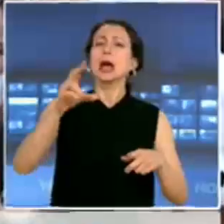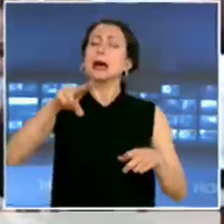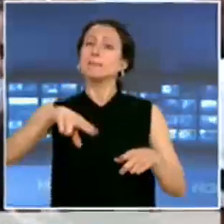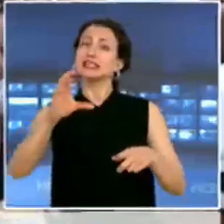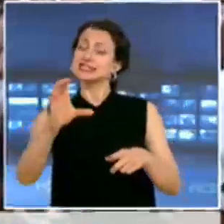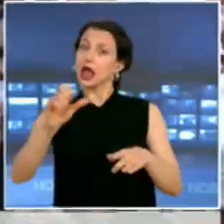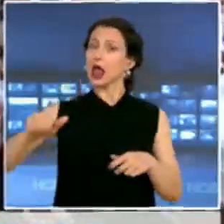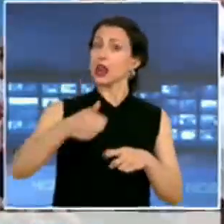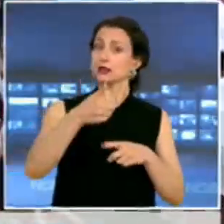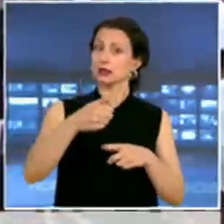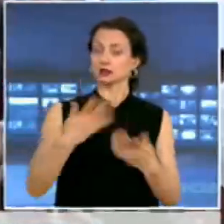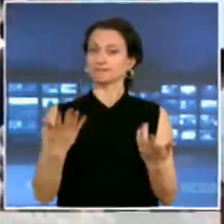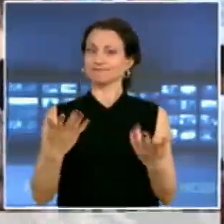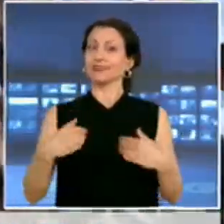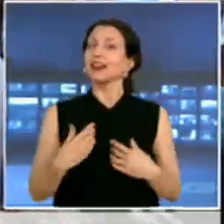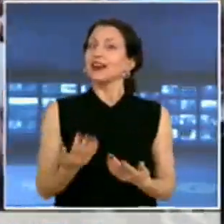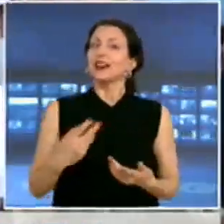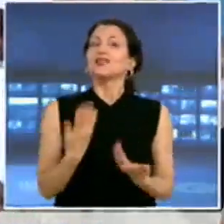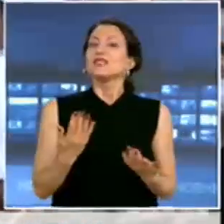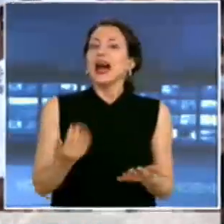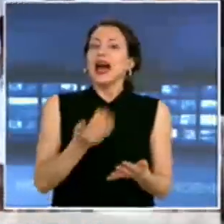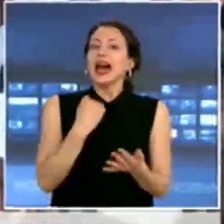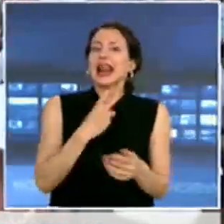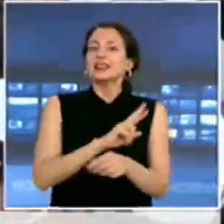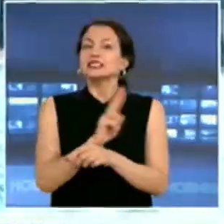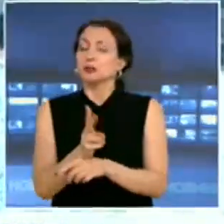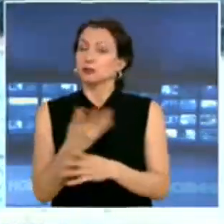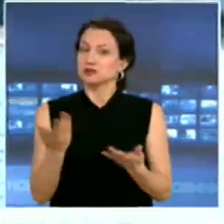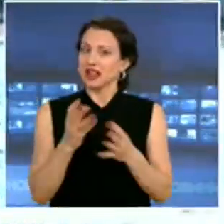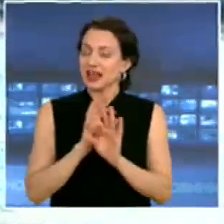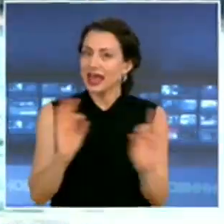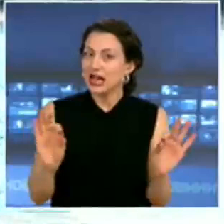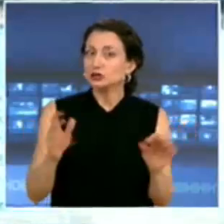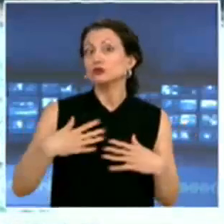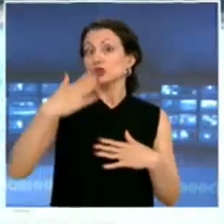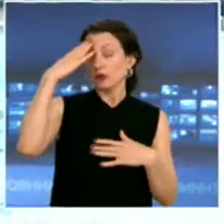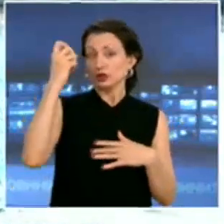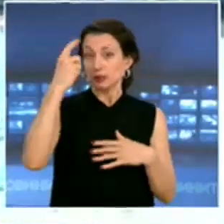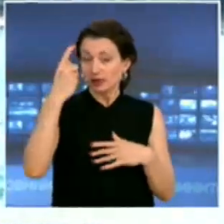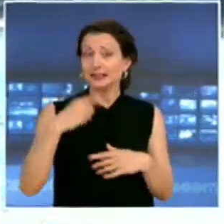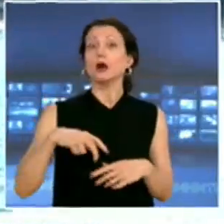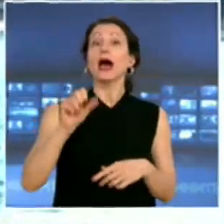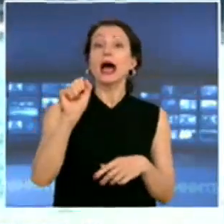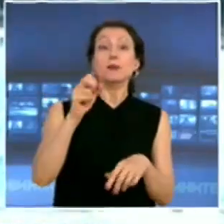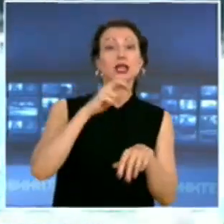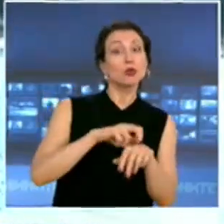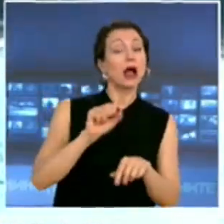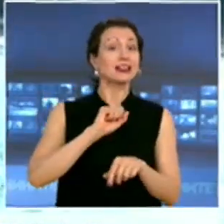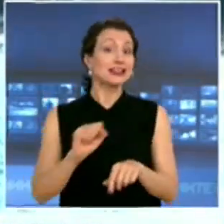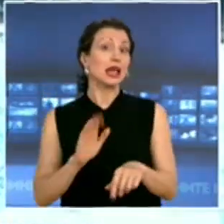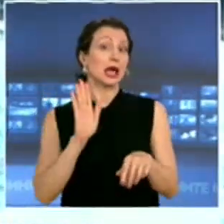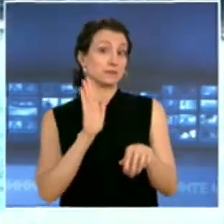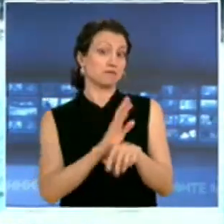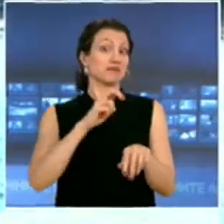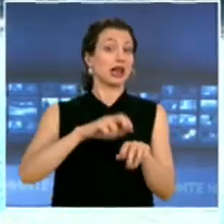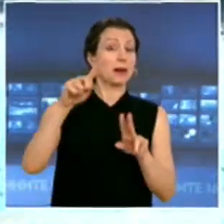ранния следобед стана ясно, че почетният председател на ДПС Ахмет Дуган и народният представител Делян Пеевски са се отказали доброволно